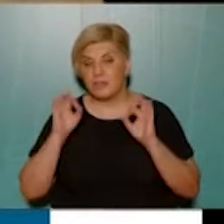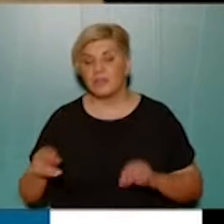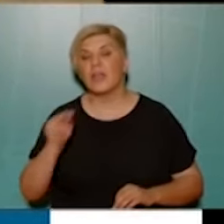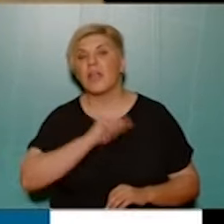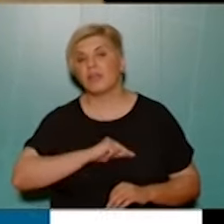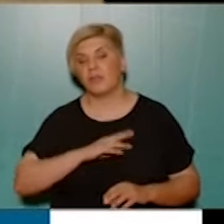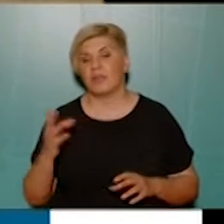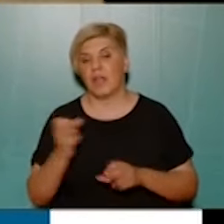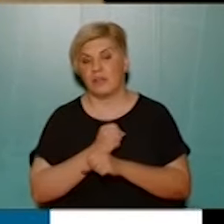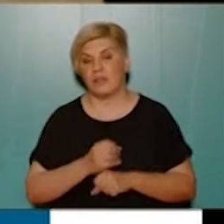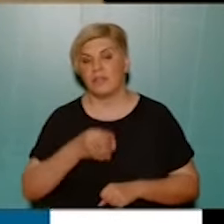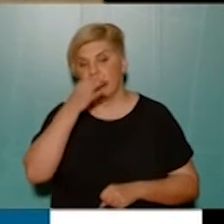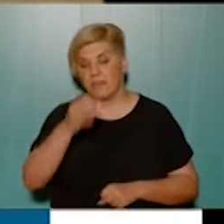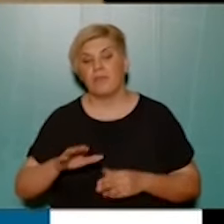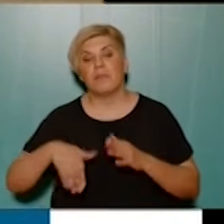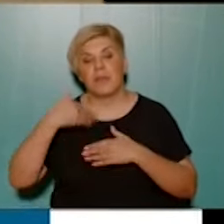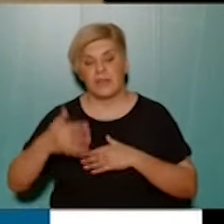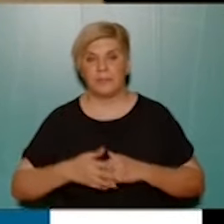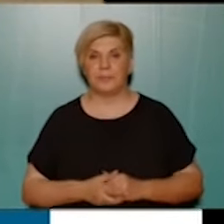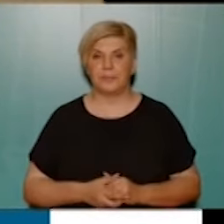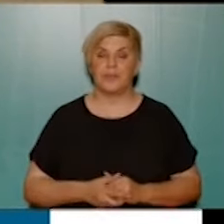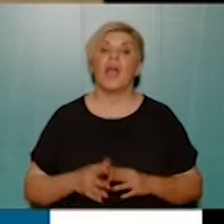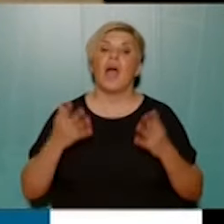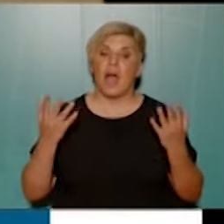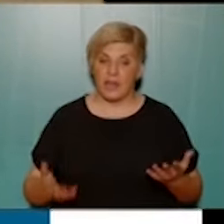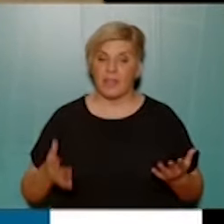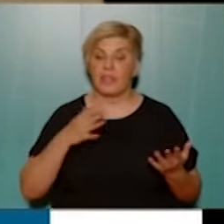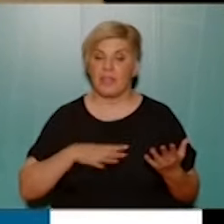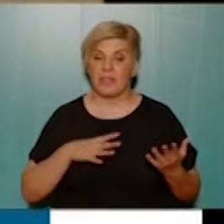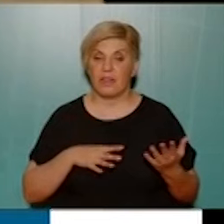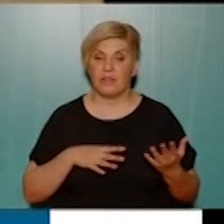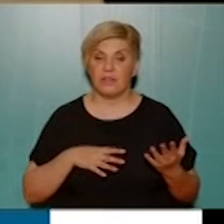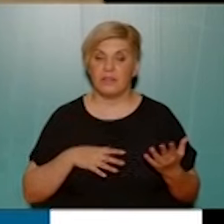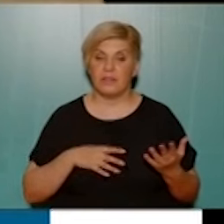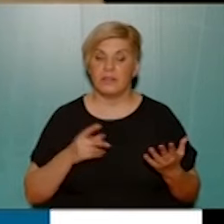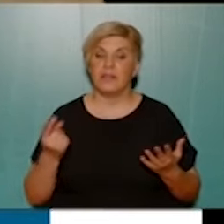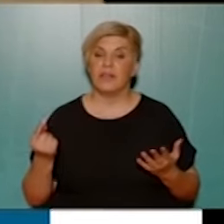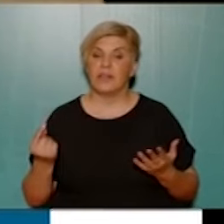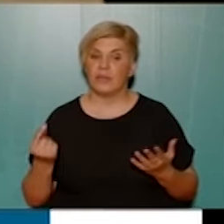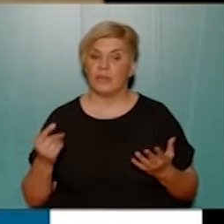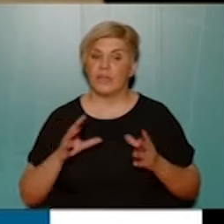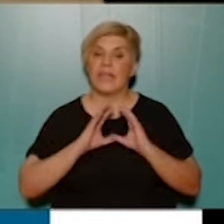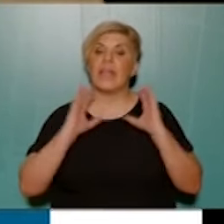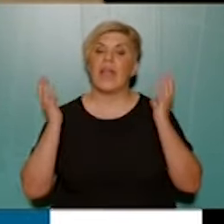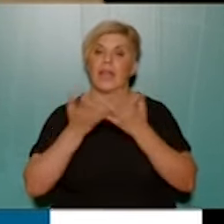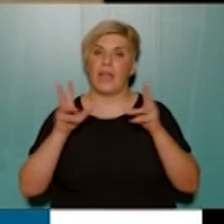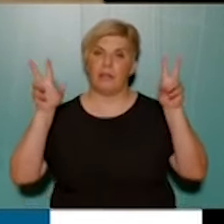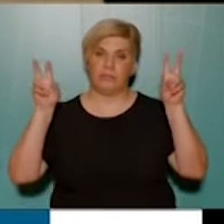κερδίσουμε κάτι. Και θα αναφερθώ και μετά. Άρα θα ήθελα, γιατί ήσασταν λίγο γενικός,